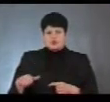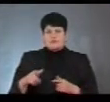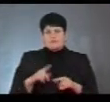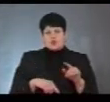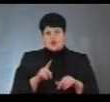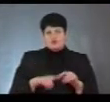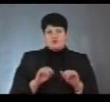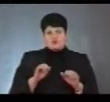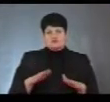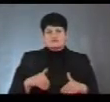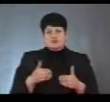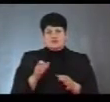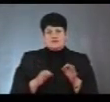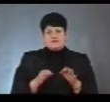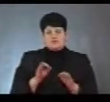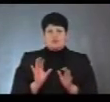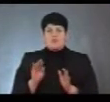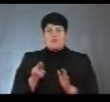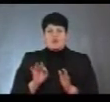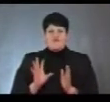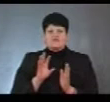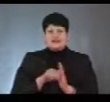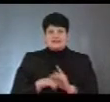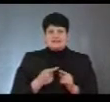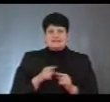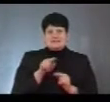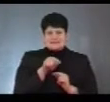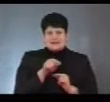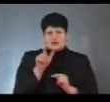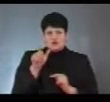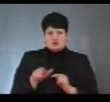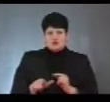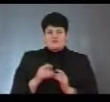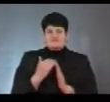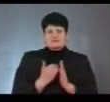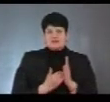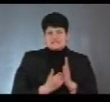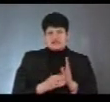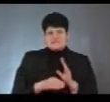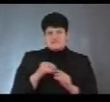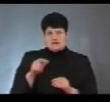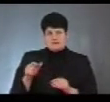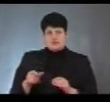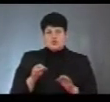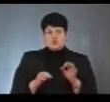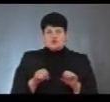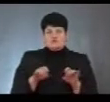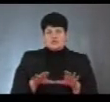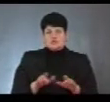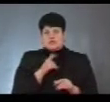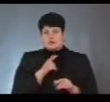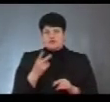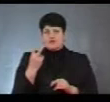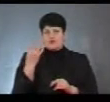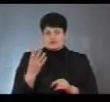звернутися в суд по внесенню цієї особи в списки виборців. Це суд вирішує на процес двох днів,